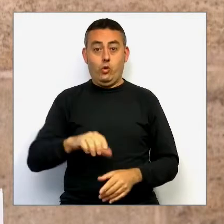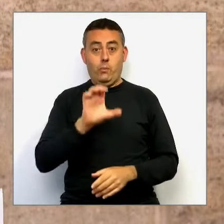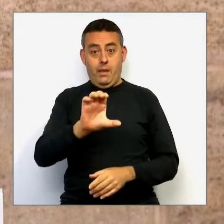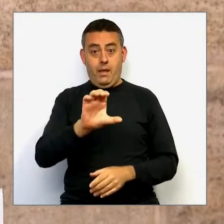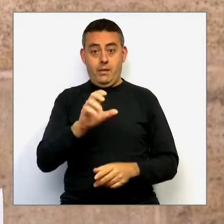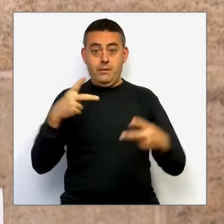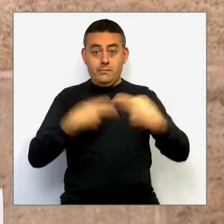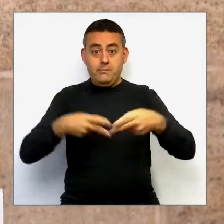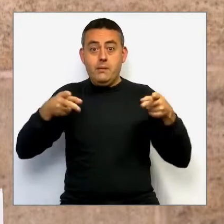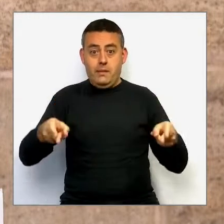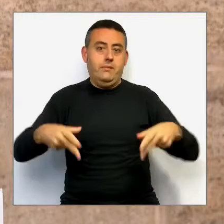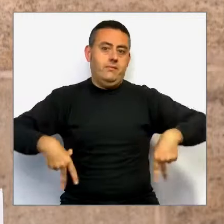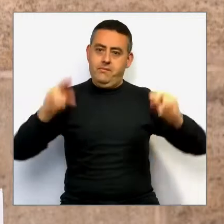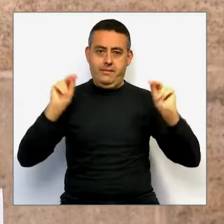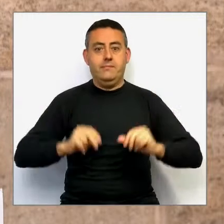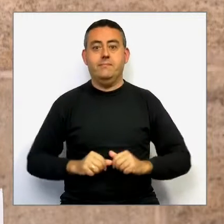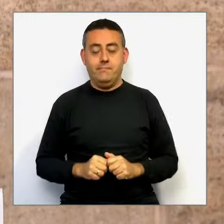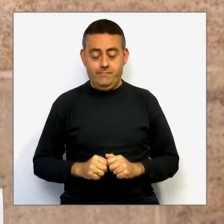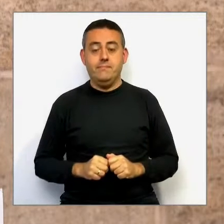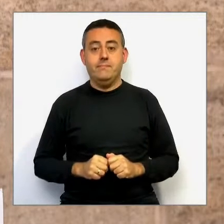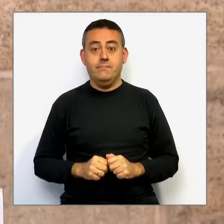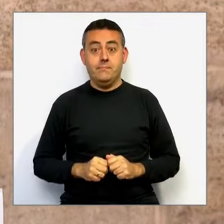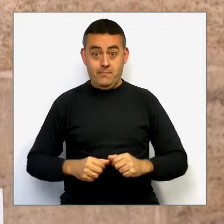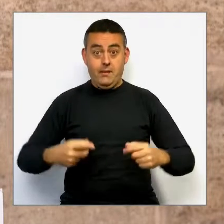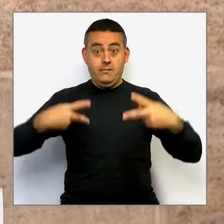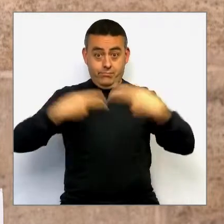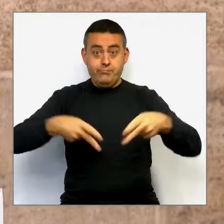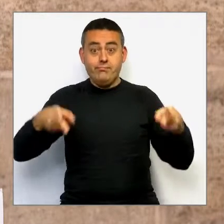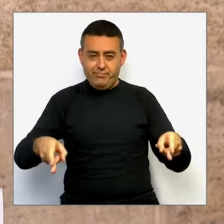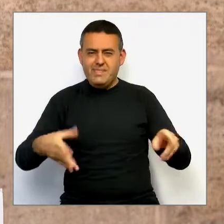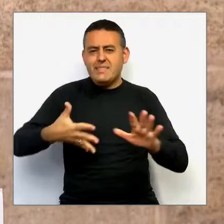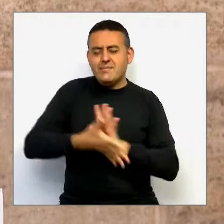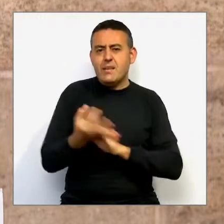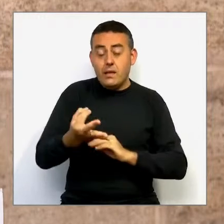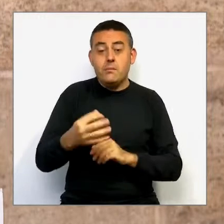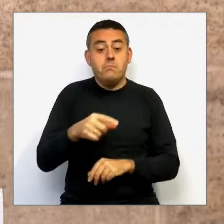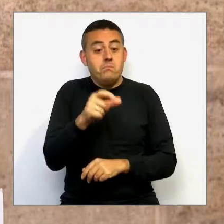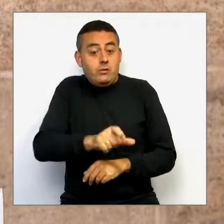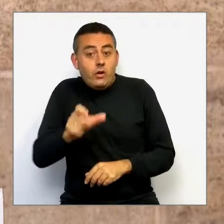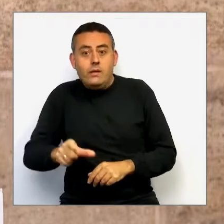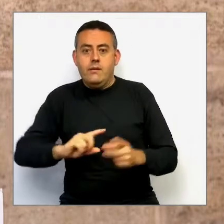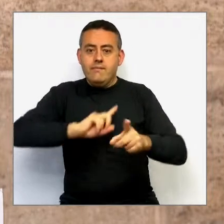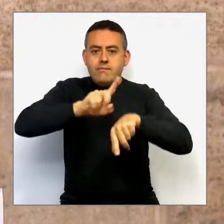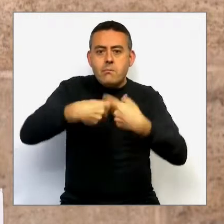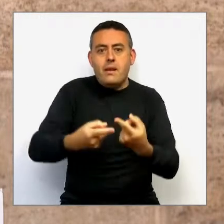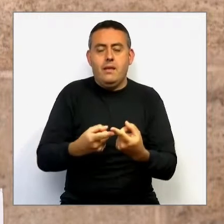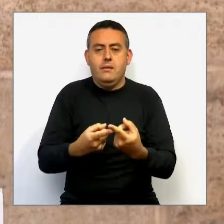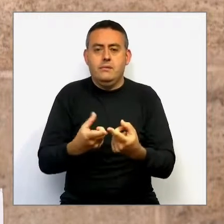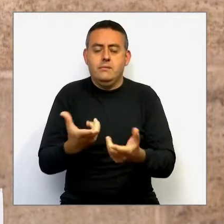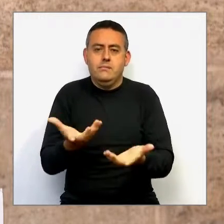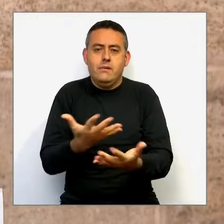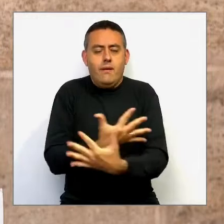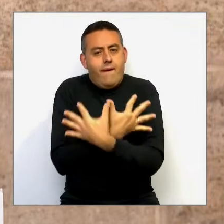Este perimetratge ha significat que moltes famílies, que moltes persones, hagin estat allunyades dels seus